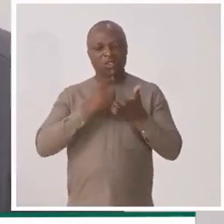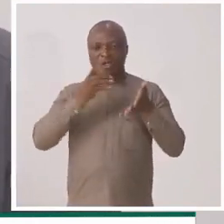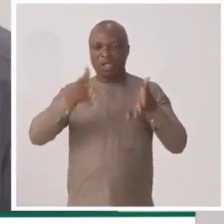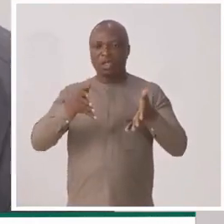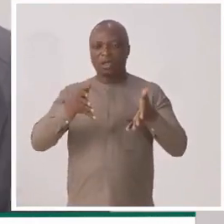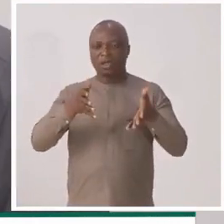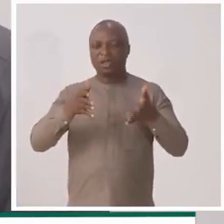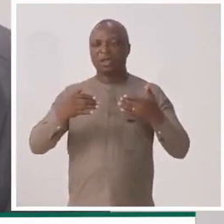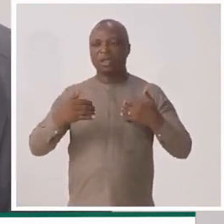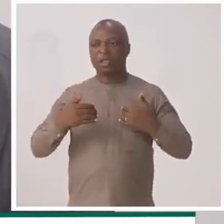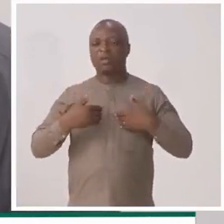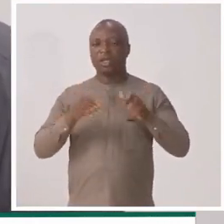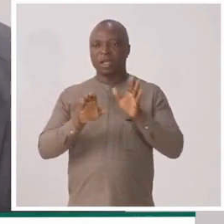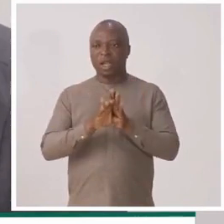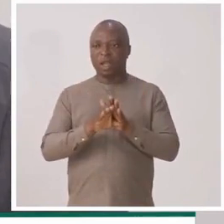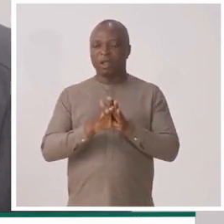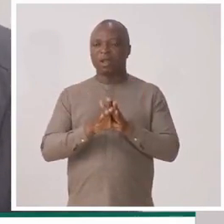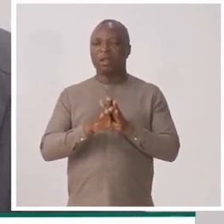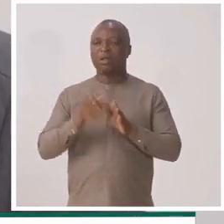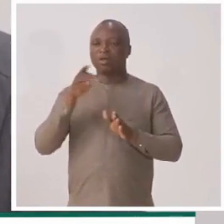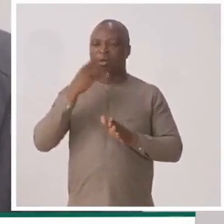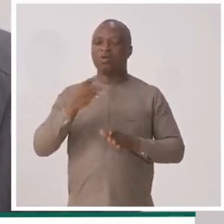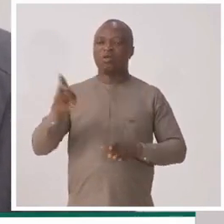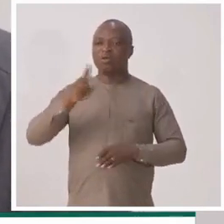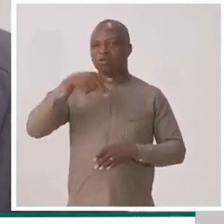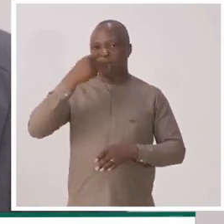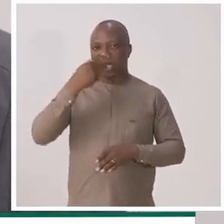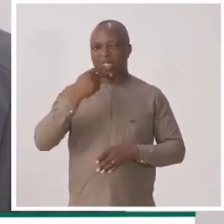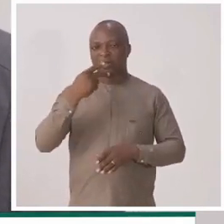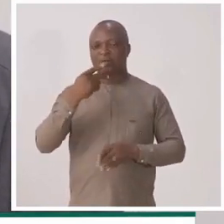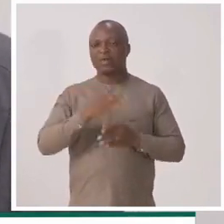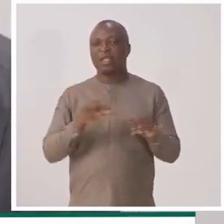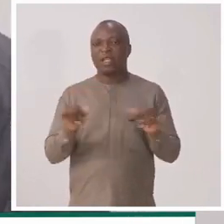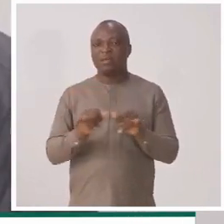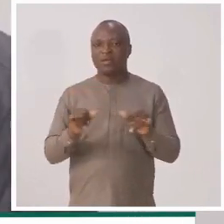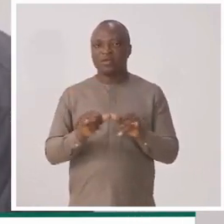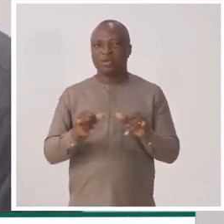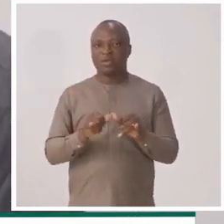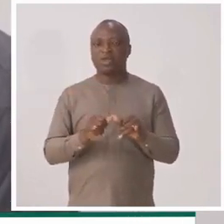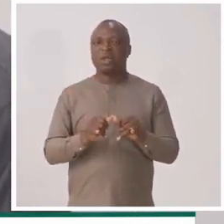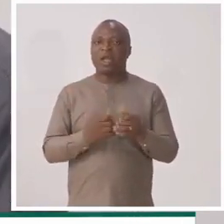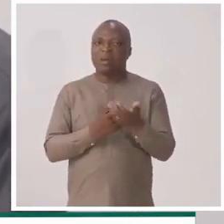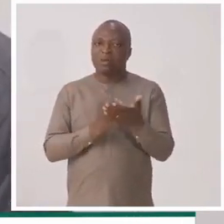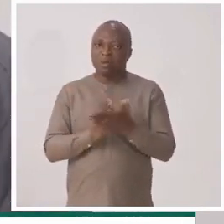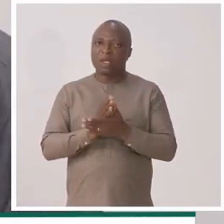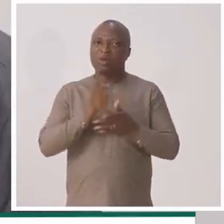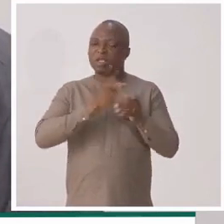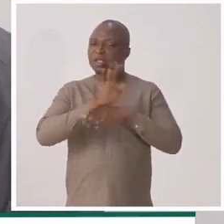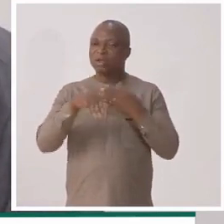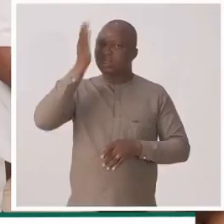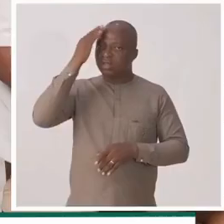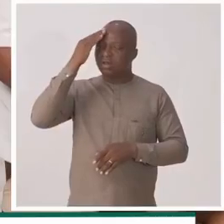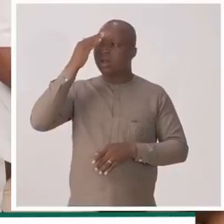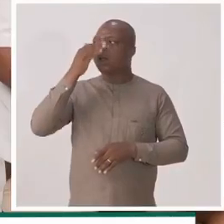de contrôle sont là qu'il y a eu les cas dont vous êtes en train de parler. Et les mesures appropriées ont été